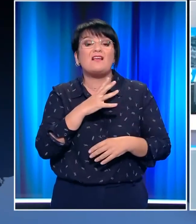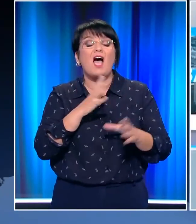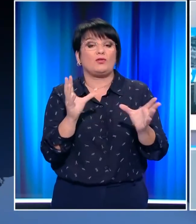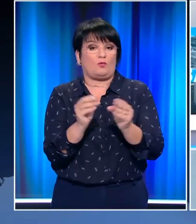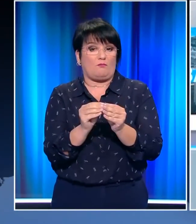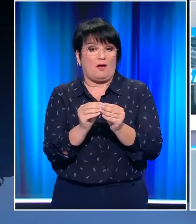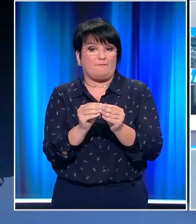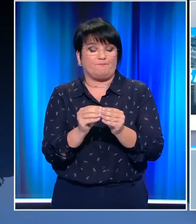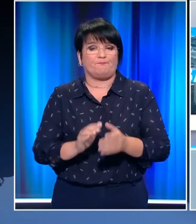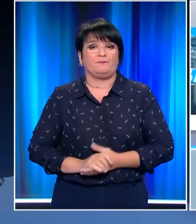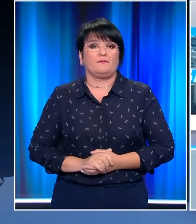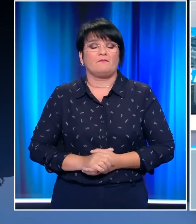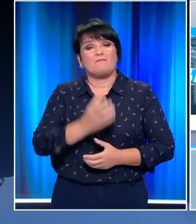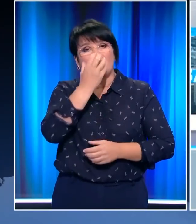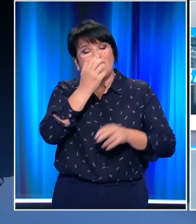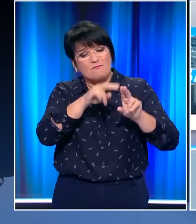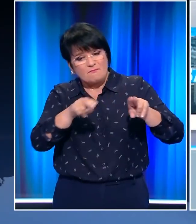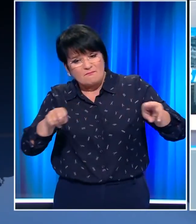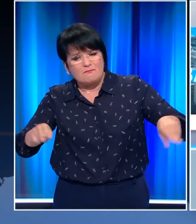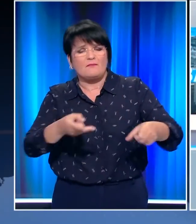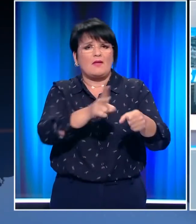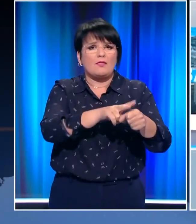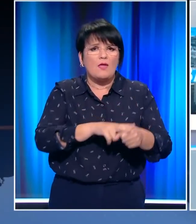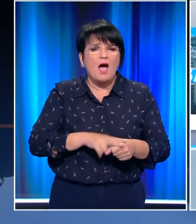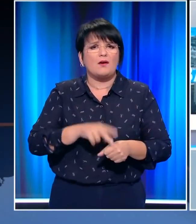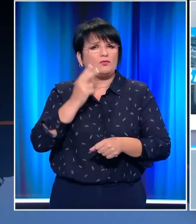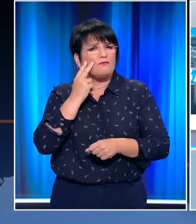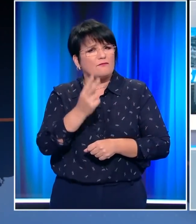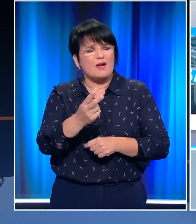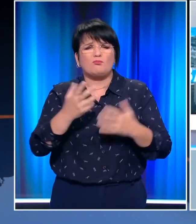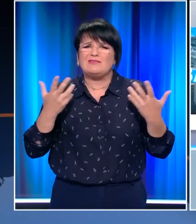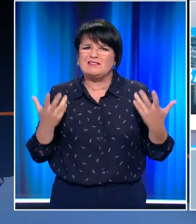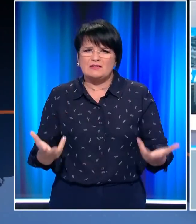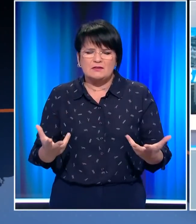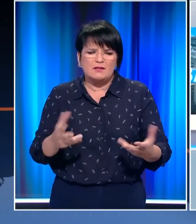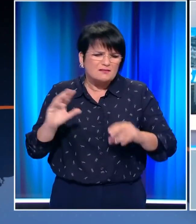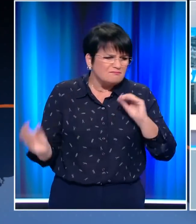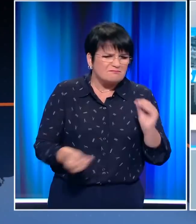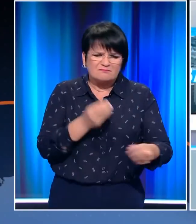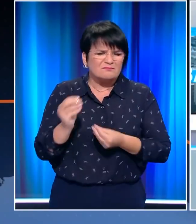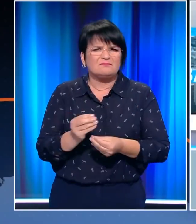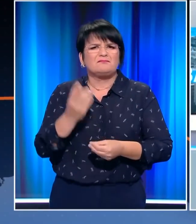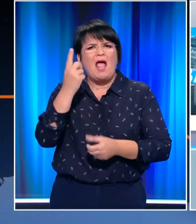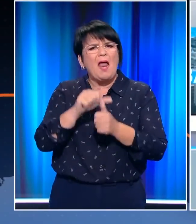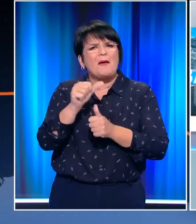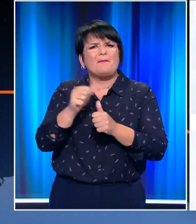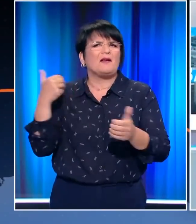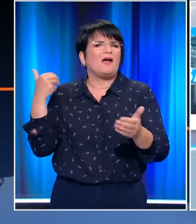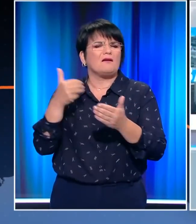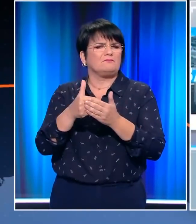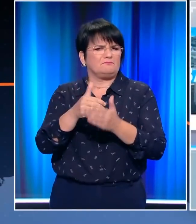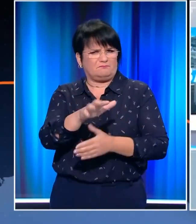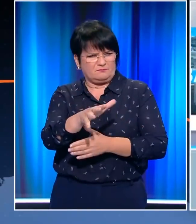Οι θάνατοι και οι διασωληνώσεις που βλέπουμε σήμερα είναι κρούσματα που δημιουργήθηκαν πριν από ένα μήνα περίπου.